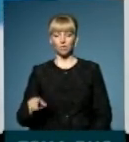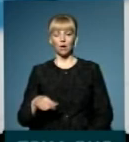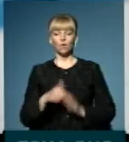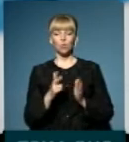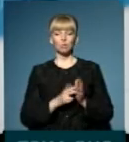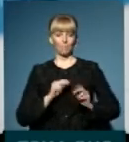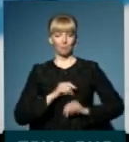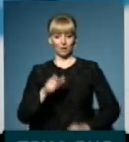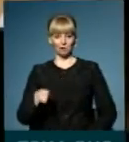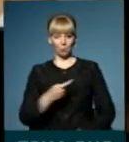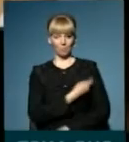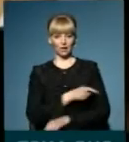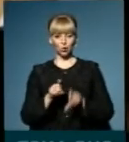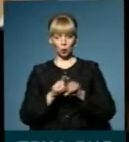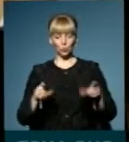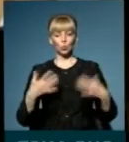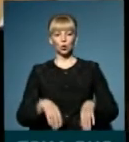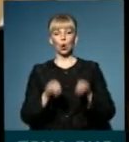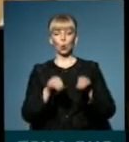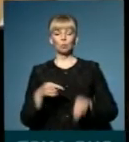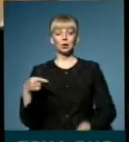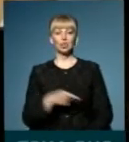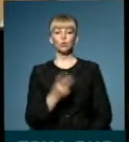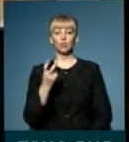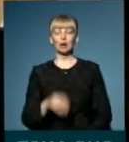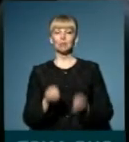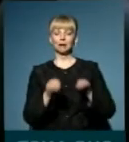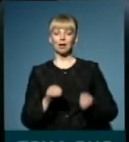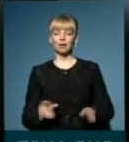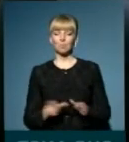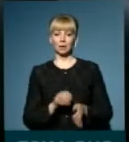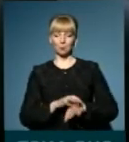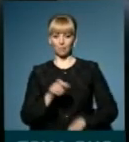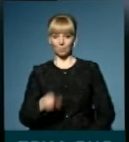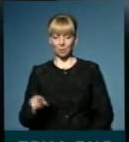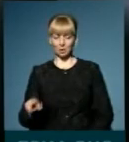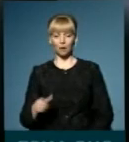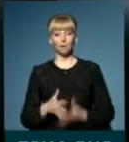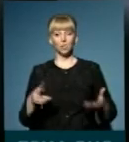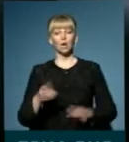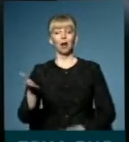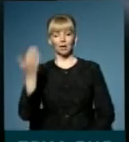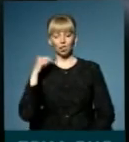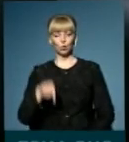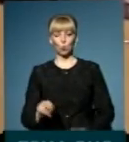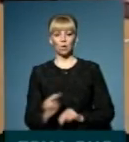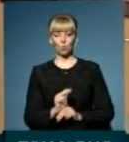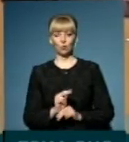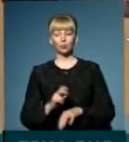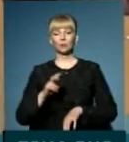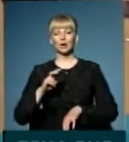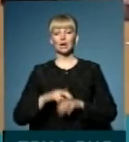18 працівників цієї медичної установи вже уклали 1200 декларацій із пацієнтами, більшість яких і раніше тут лікувались.